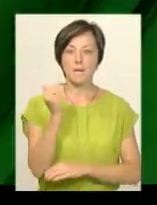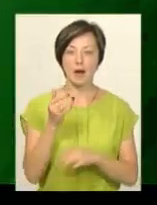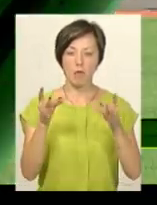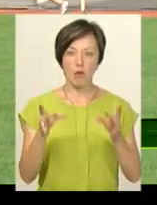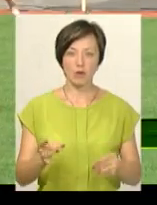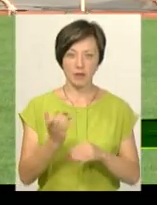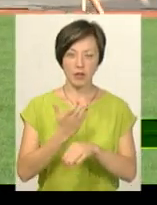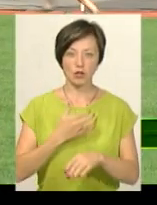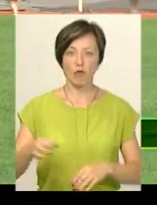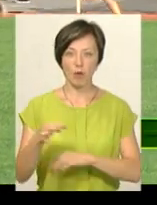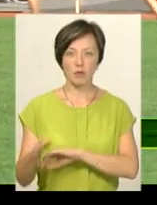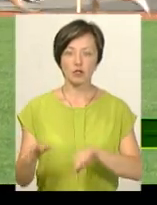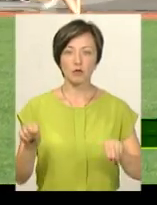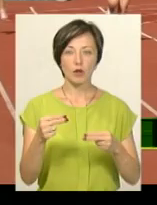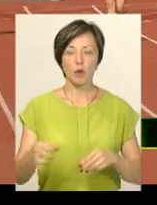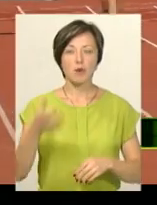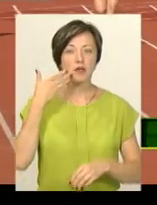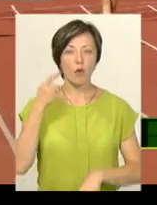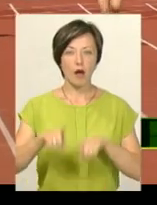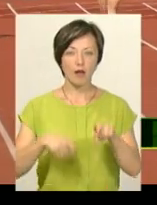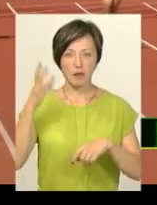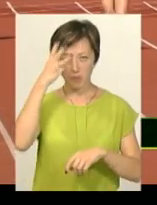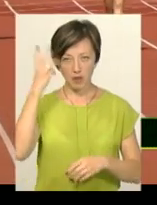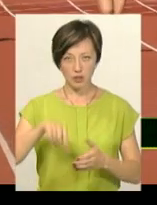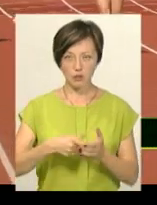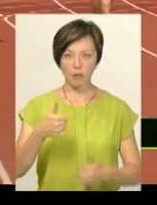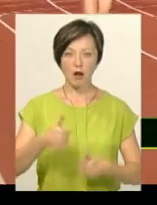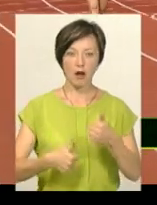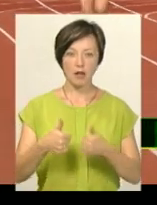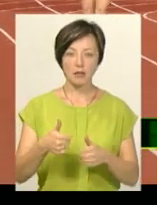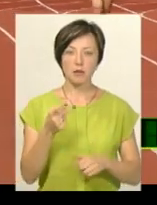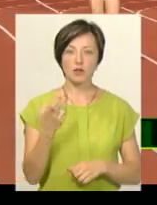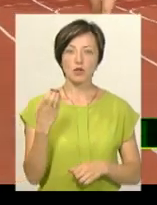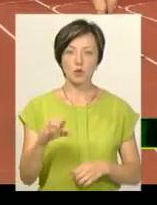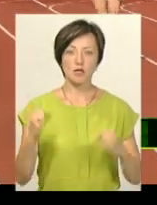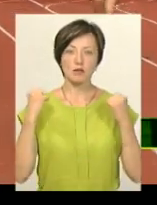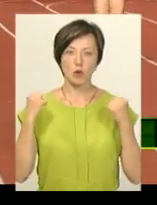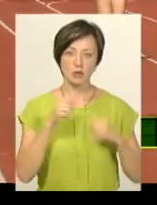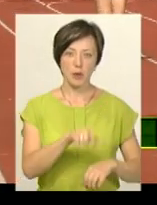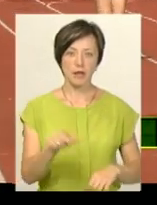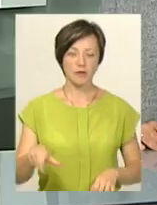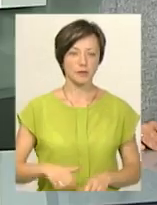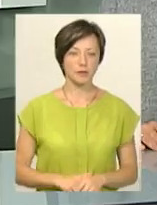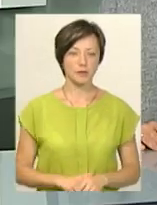область. У чемпіонаті області з легкої атлетики в Хмельницькому змагалися майже півтори сотні спортсменів.